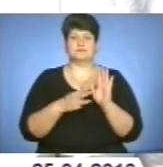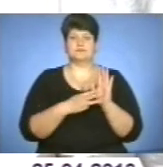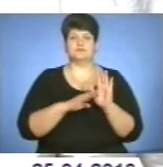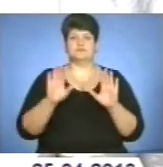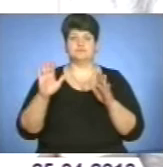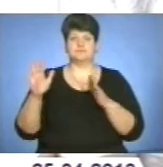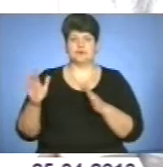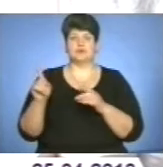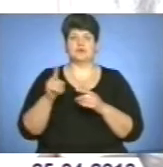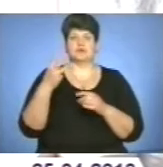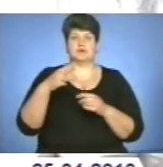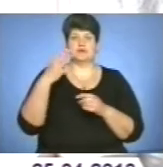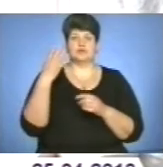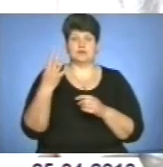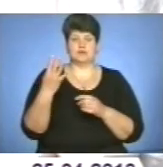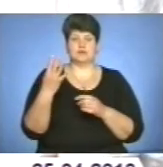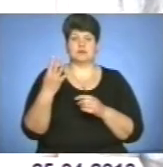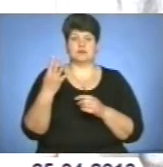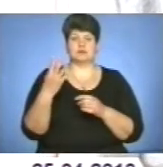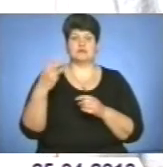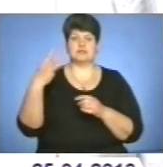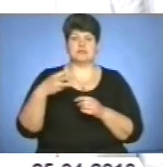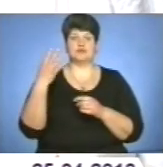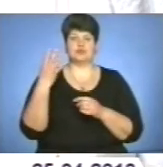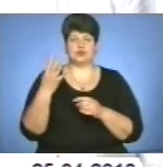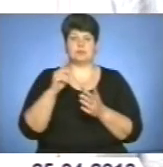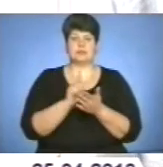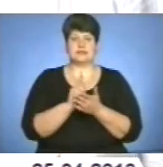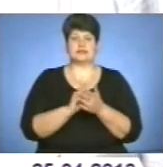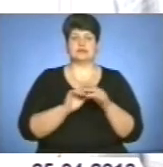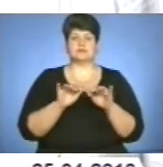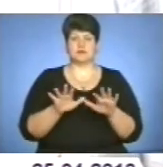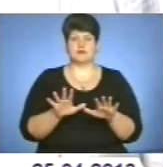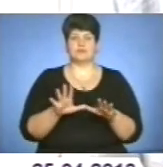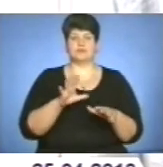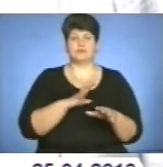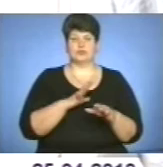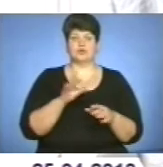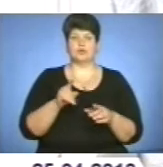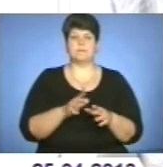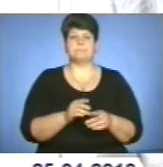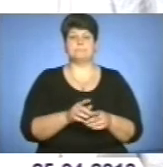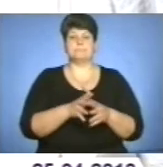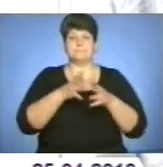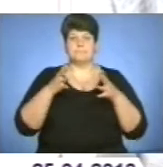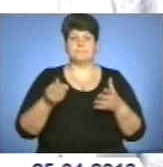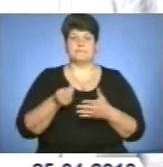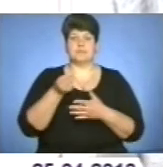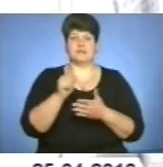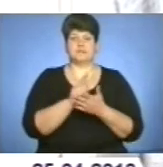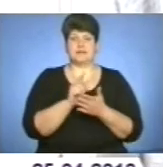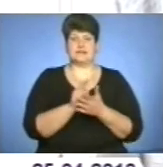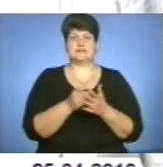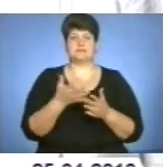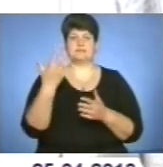34 пенсійних справах призвело до переплат недоплат пенсій на загальну суму